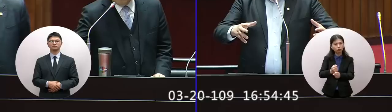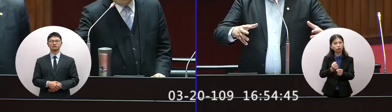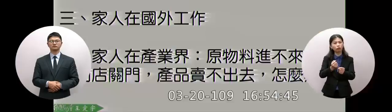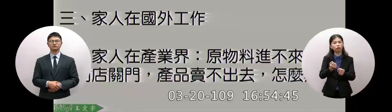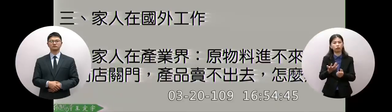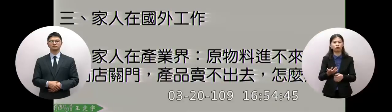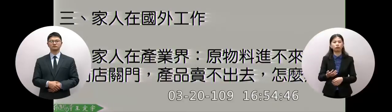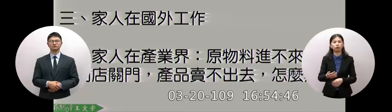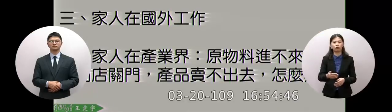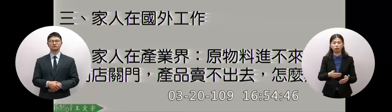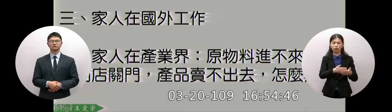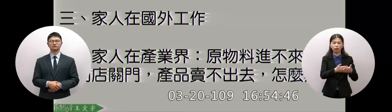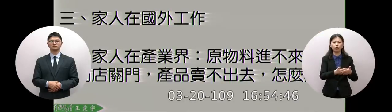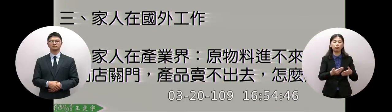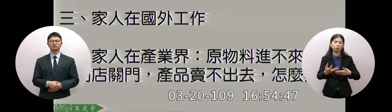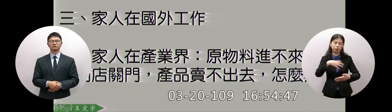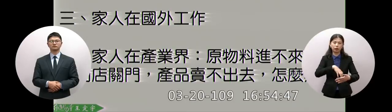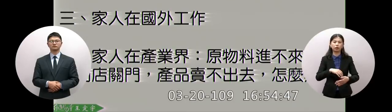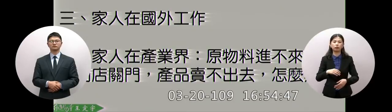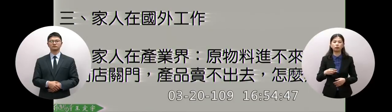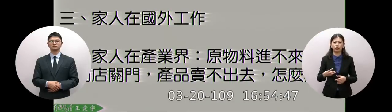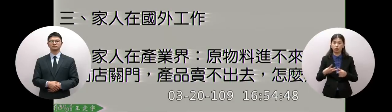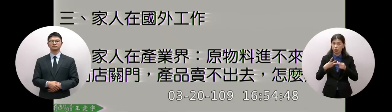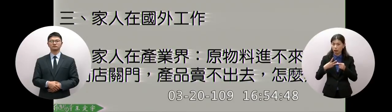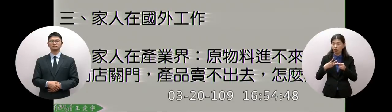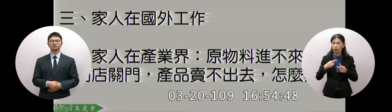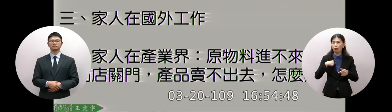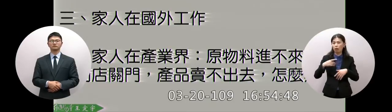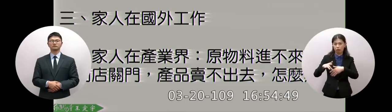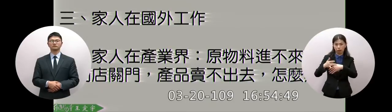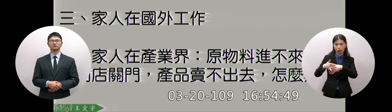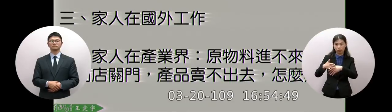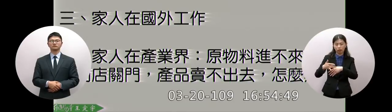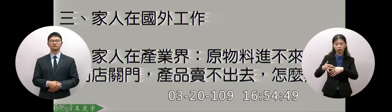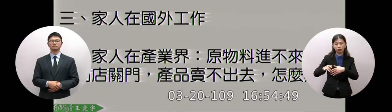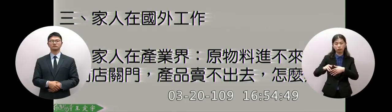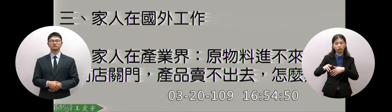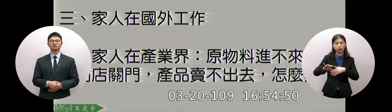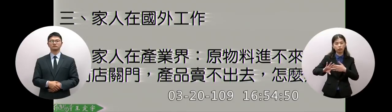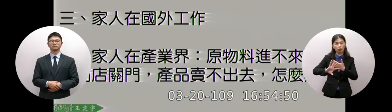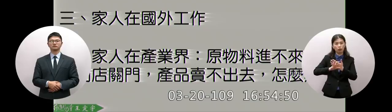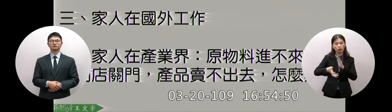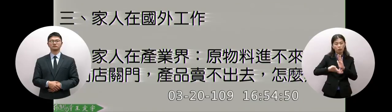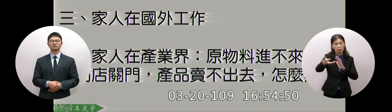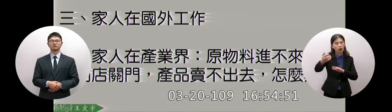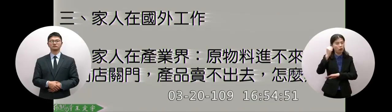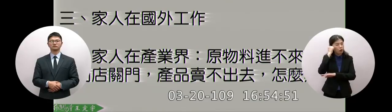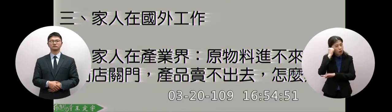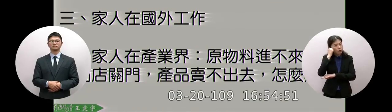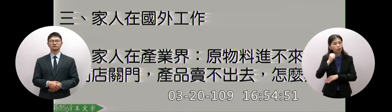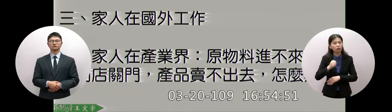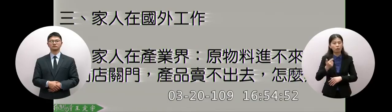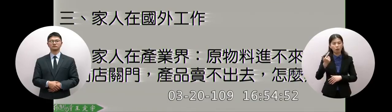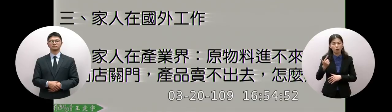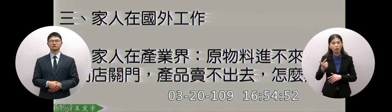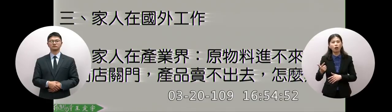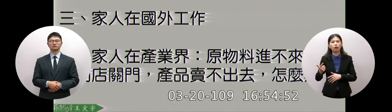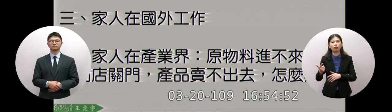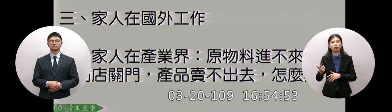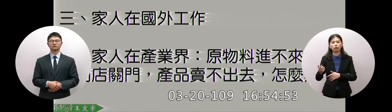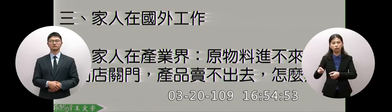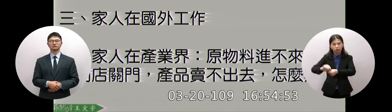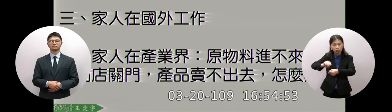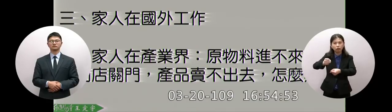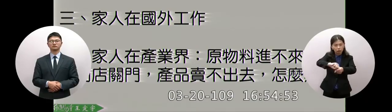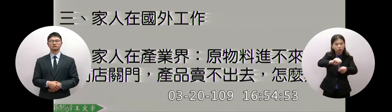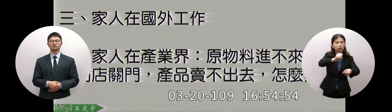中國這邊那第三個層次是我的家人在那邊有僑居地這可以放後面因為它是常住型的有層次的讓民眾知道說